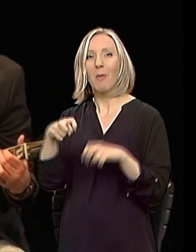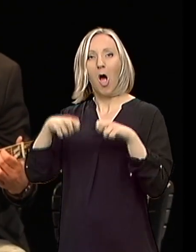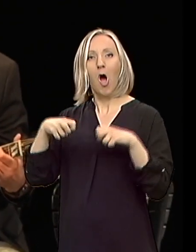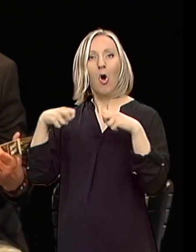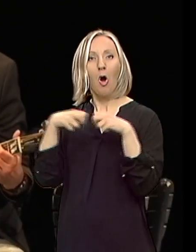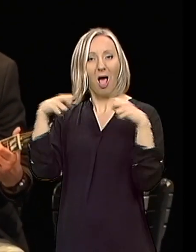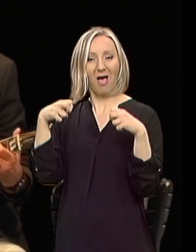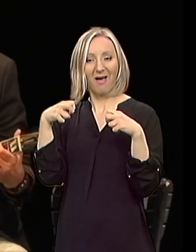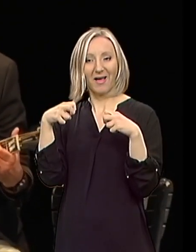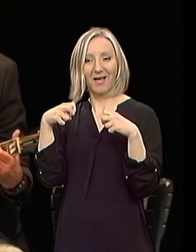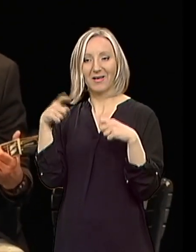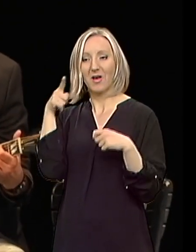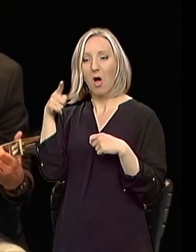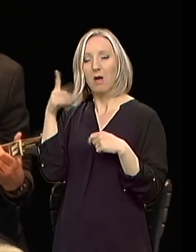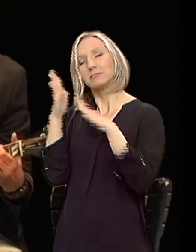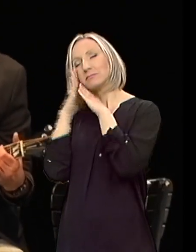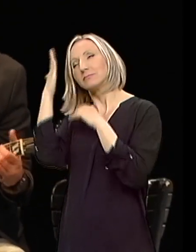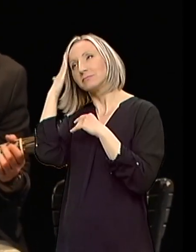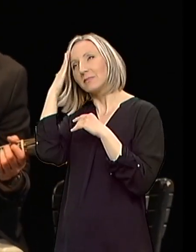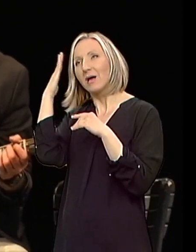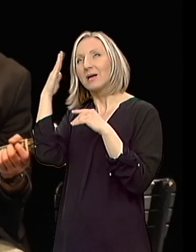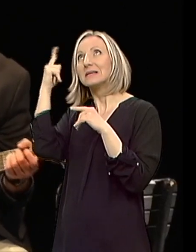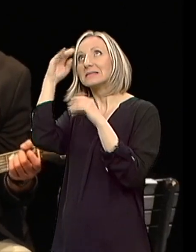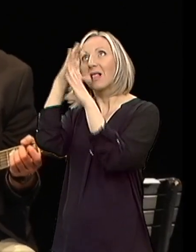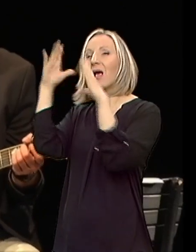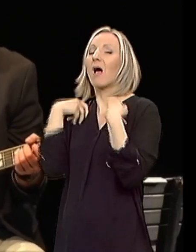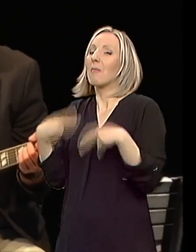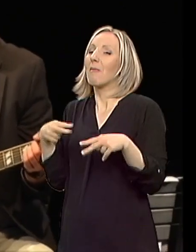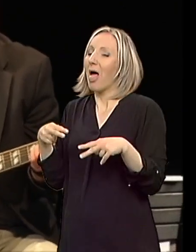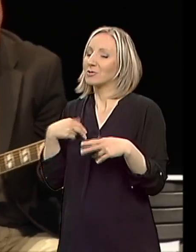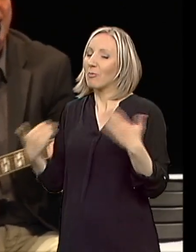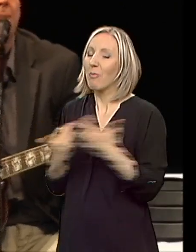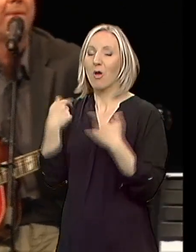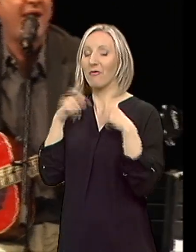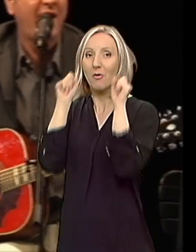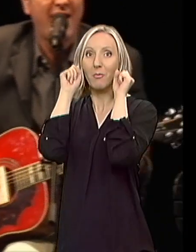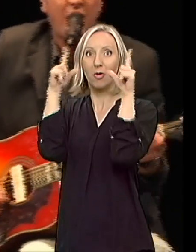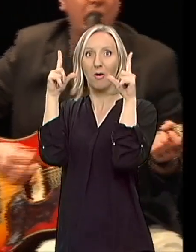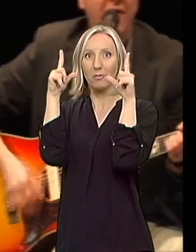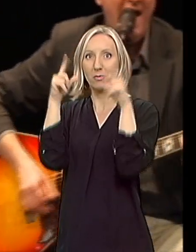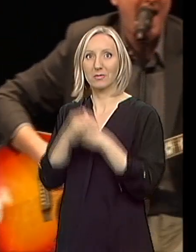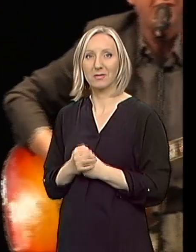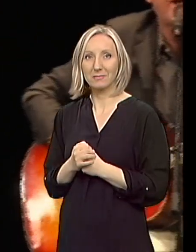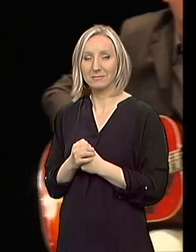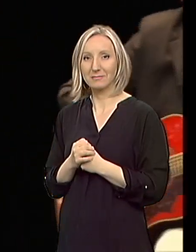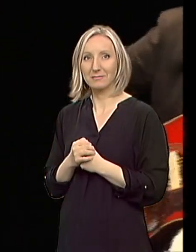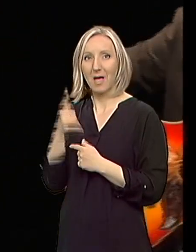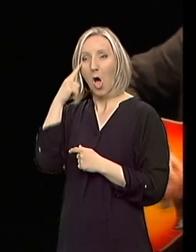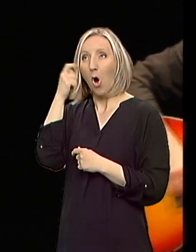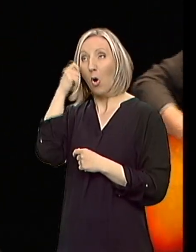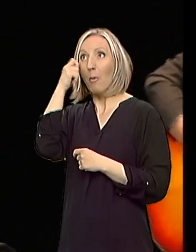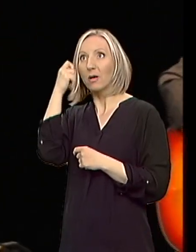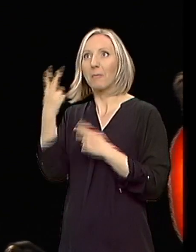Slika u tami, strah od novog buđenja, pokretnoga, prebara kod navika.